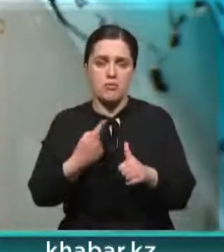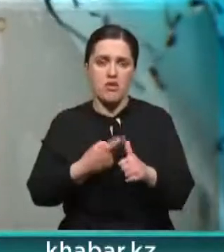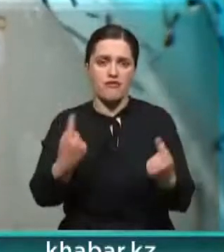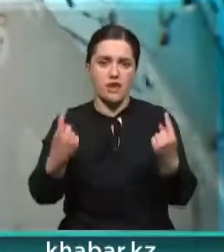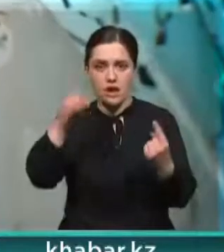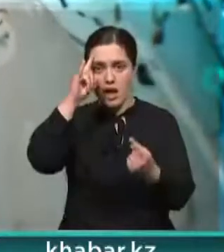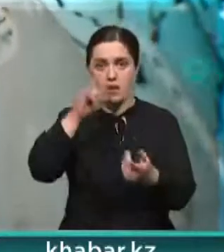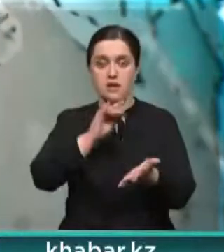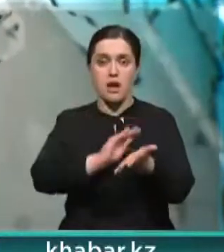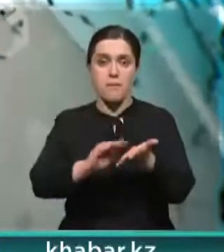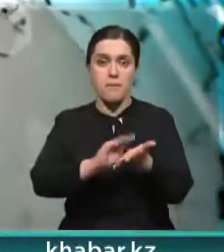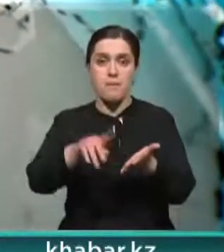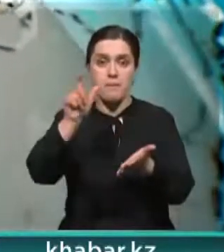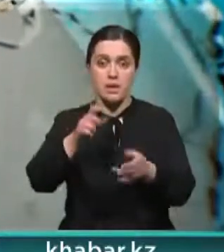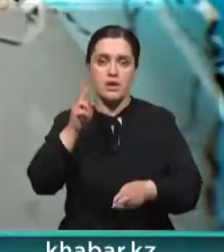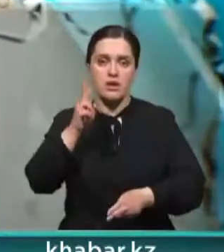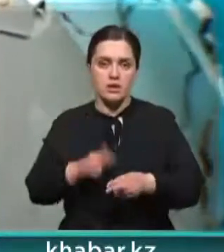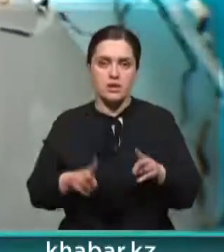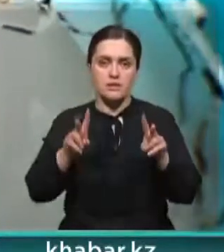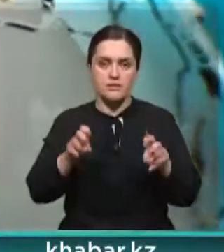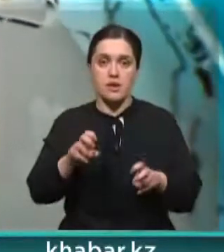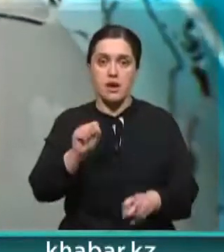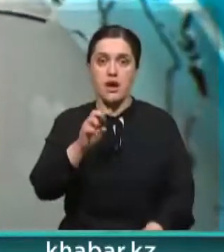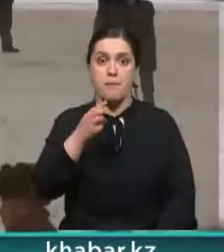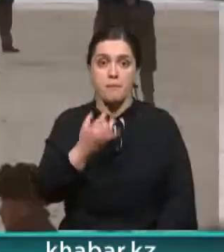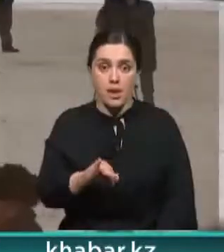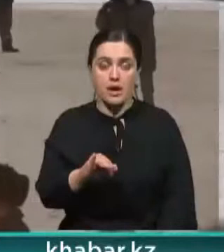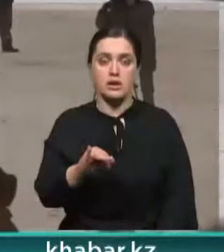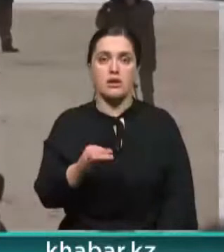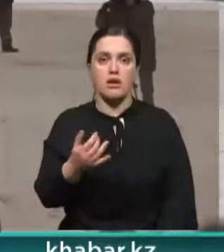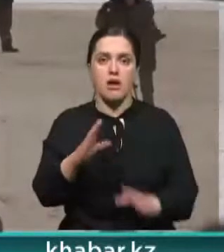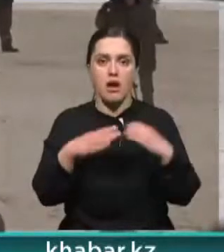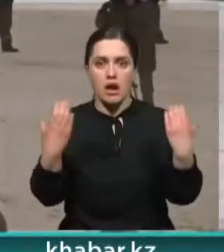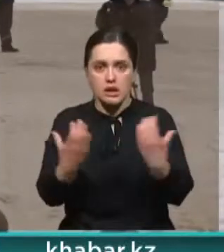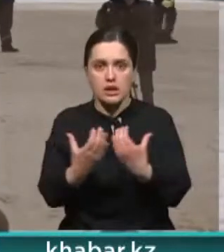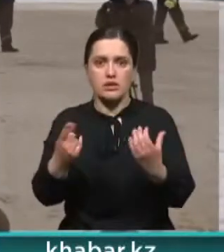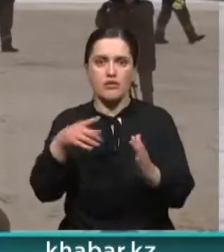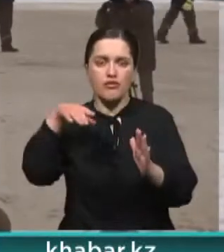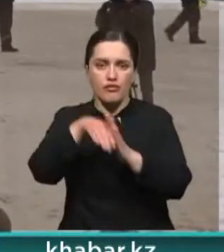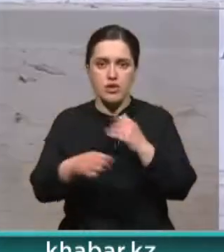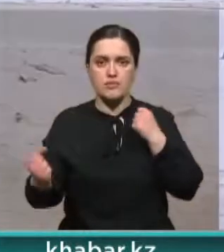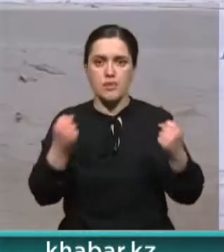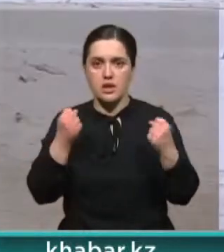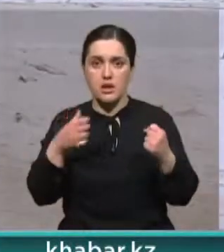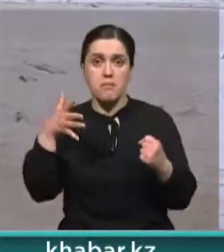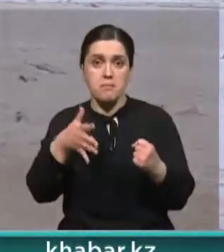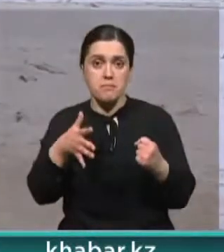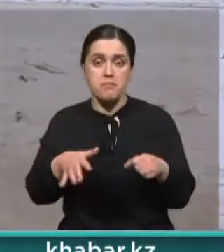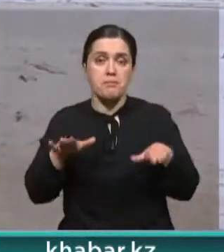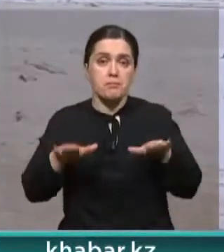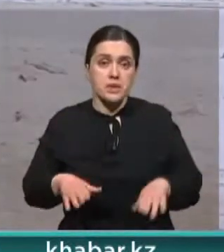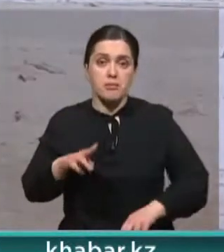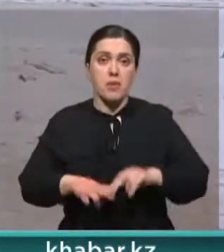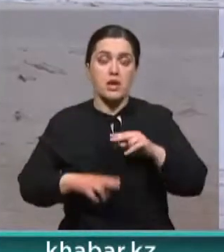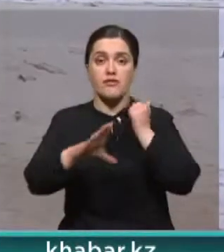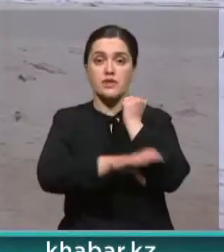казахского поэта и философа. Отметим, Абай-Арена – многофункциональный спортивный комплекс на 5000 мест,